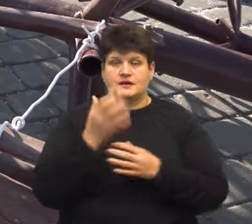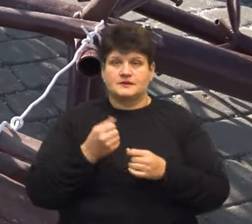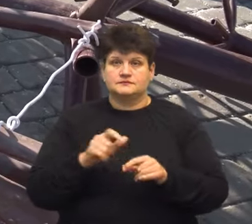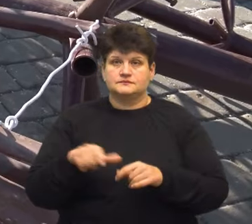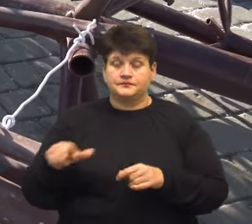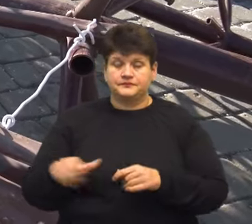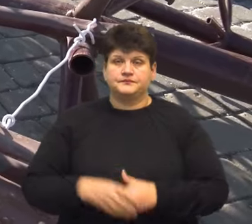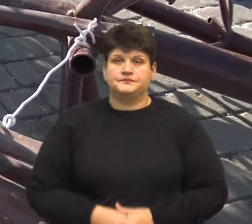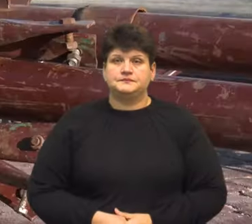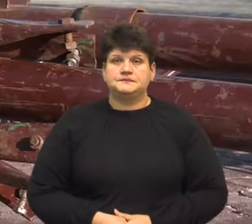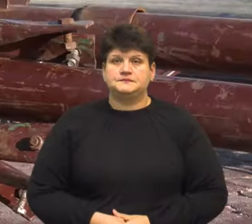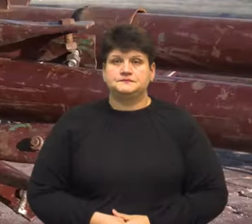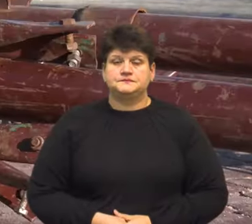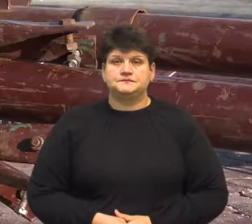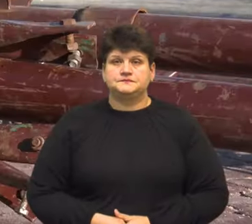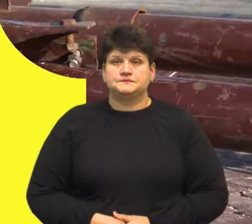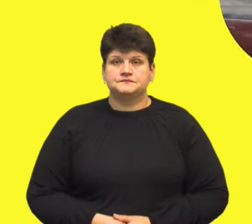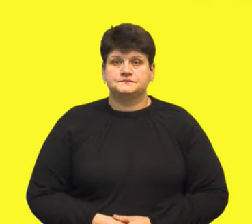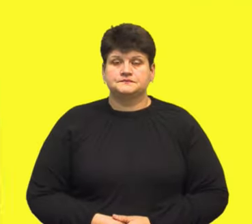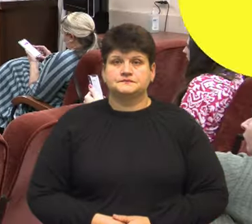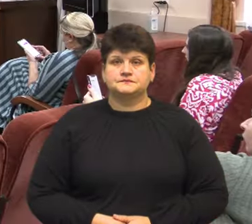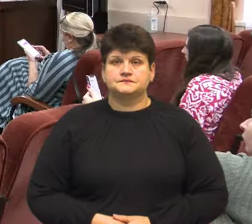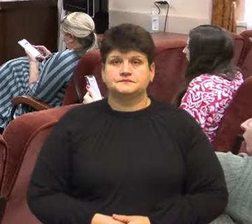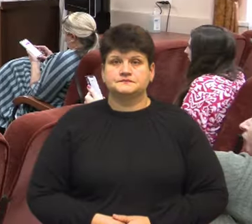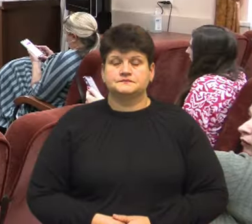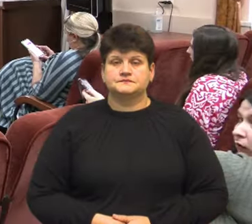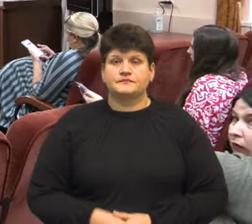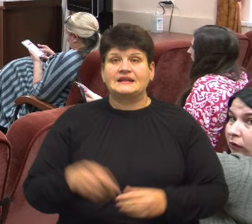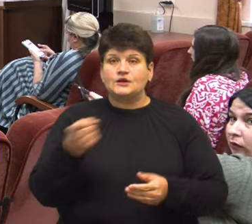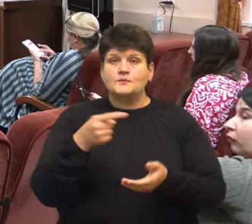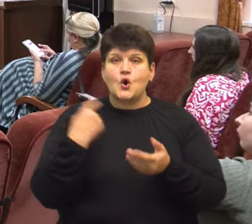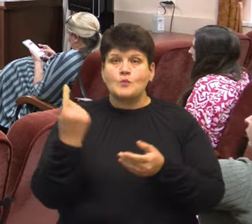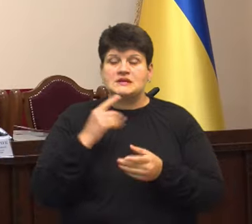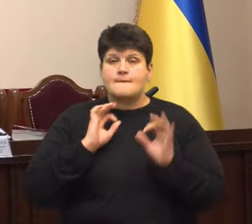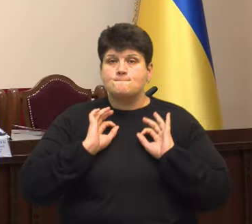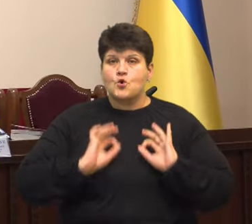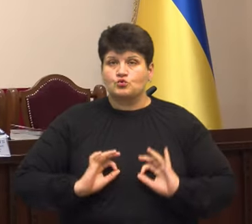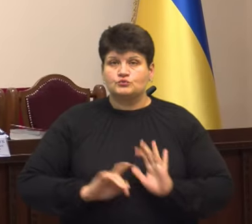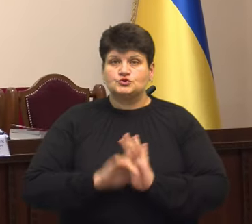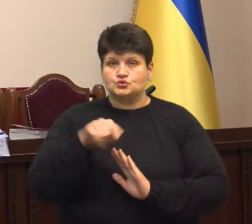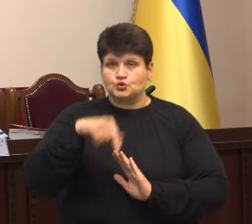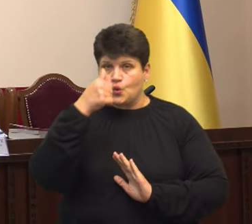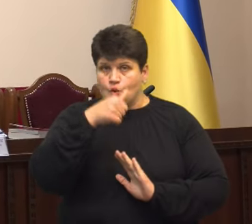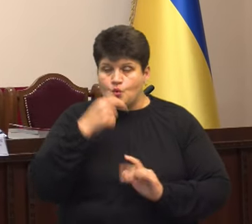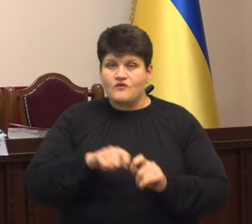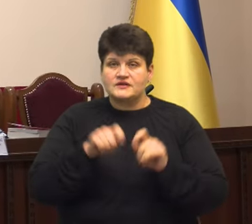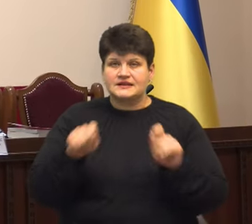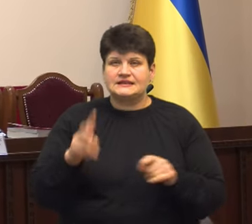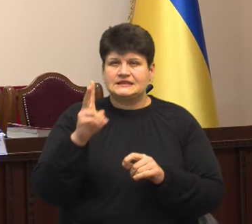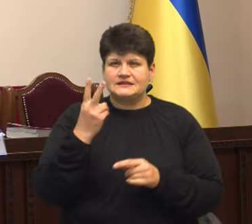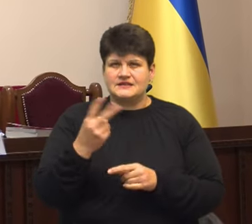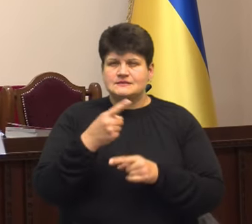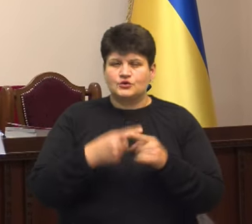Сказків, Оксана Галіяш, Суспільні новини, Тернопіль. Тернопільська обласна прокуратура від початку цього року відкрила понад 2,5